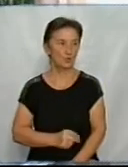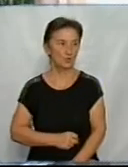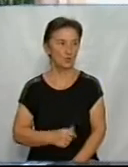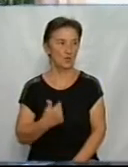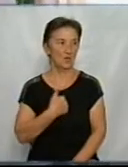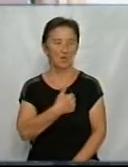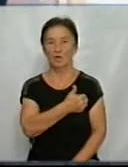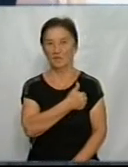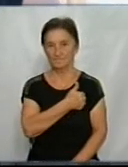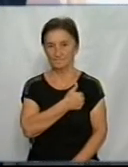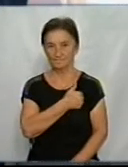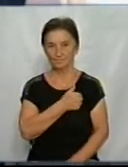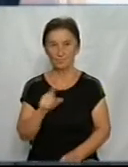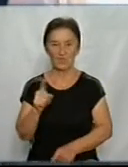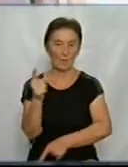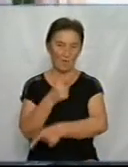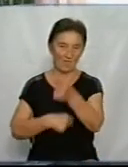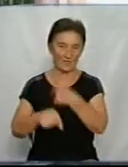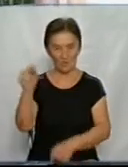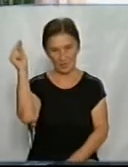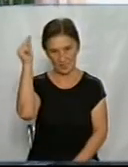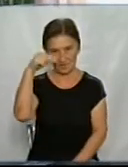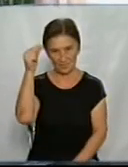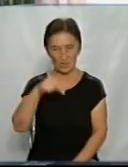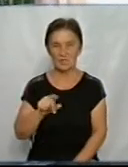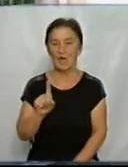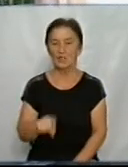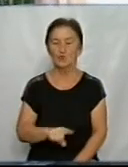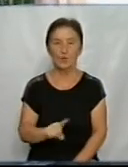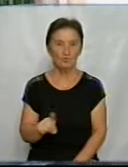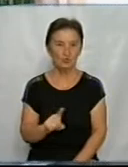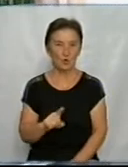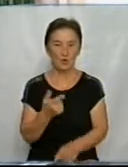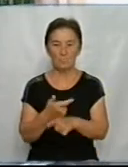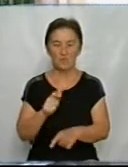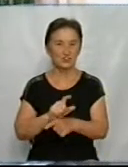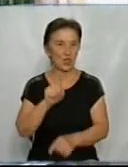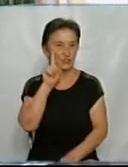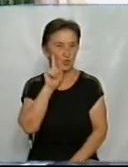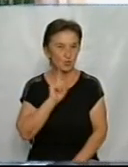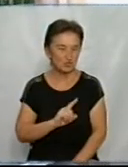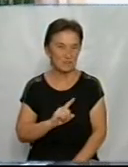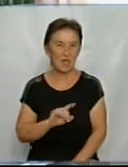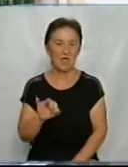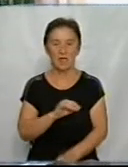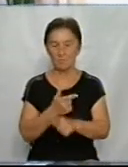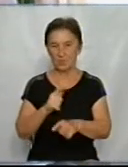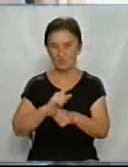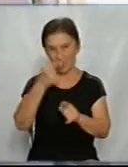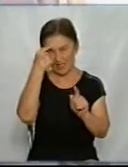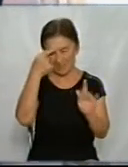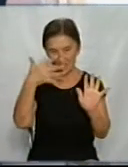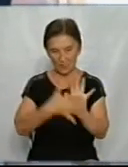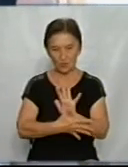повернули очну форму навчання, тому що вона більше зручна і більше зрозуміла